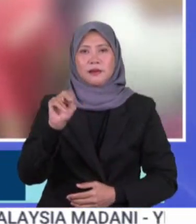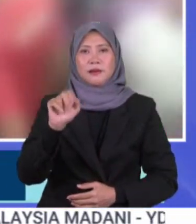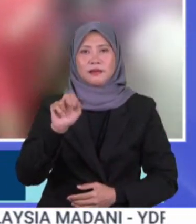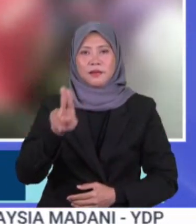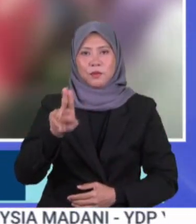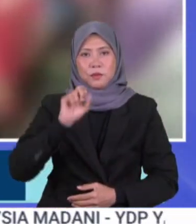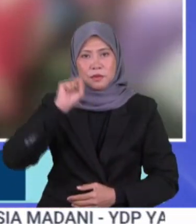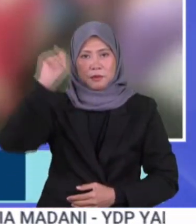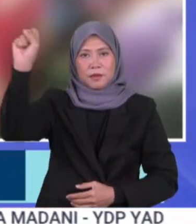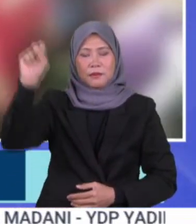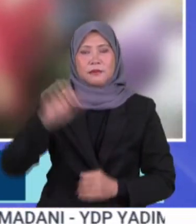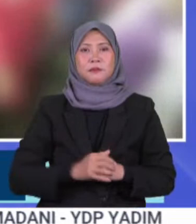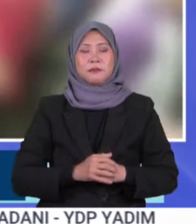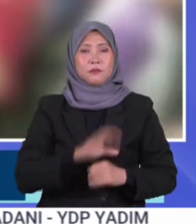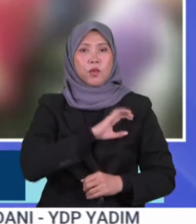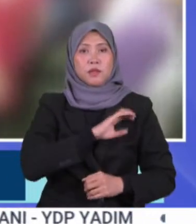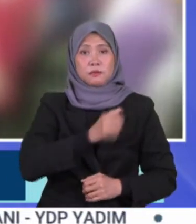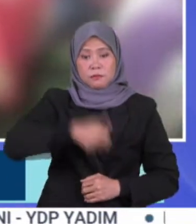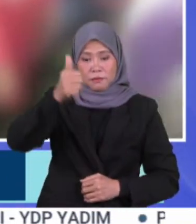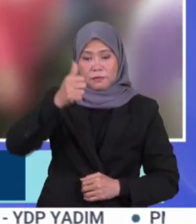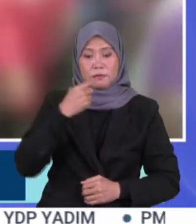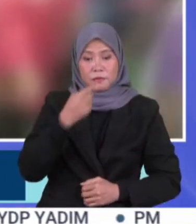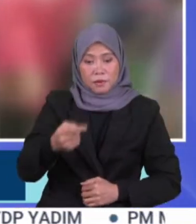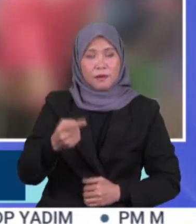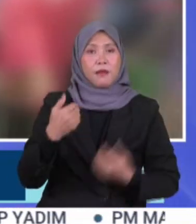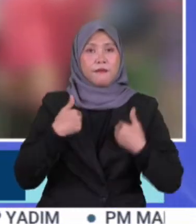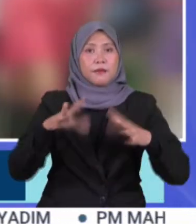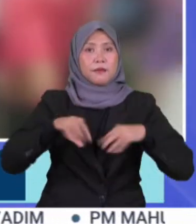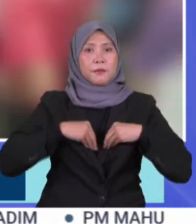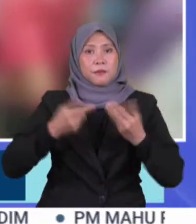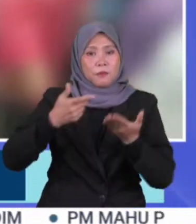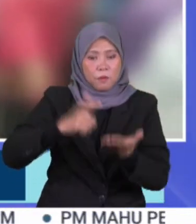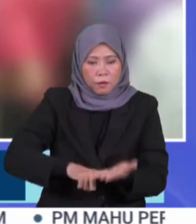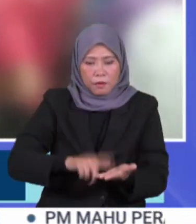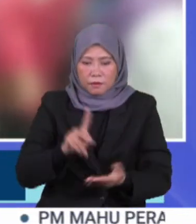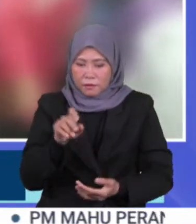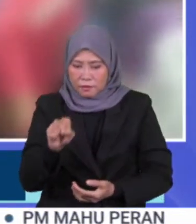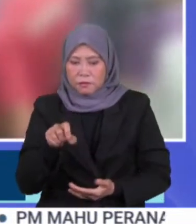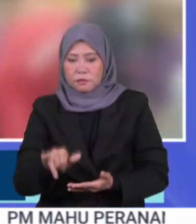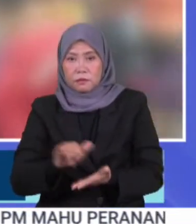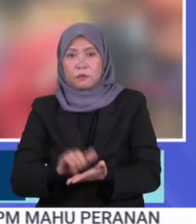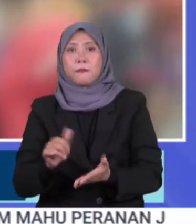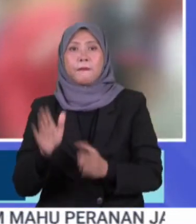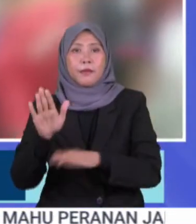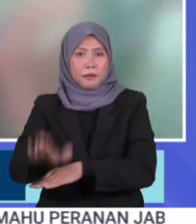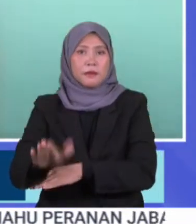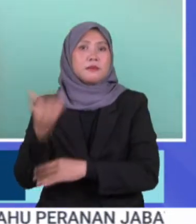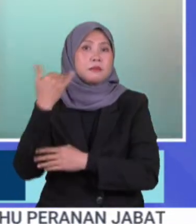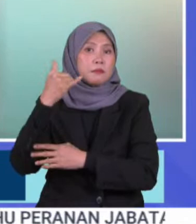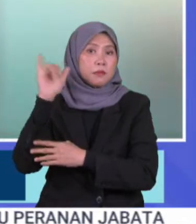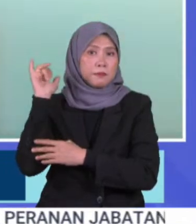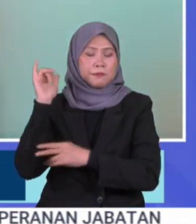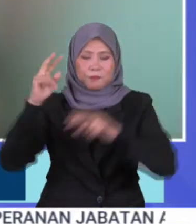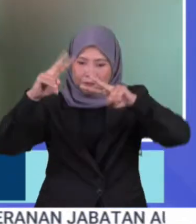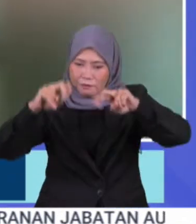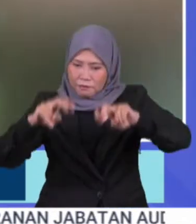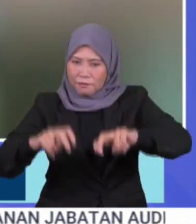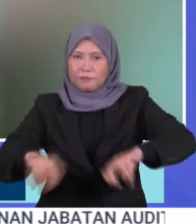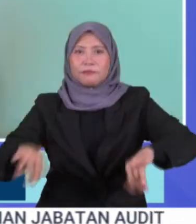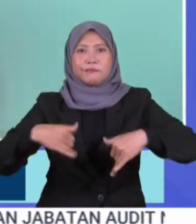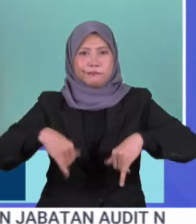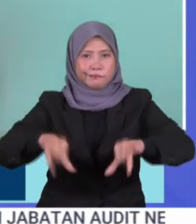Sabah Ketua Polis Daerah berkata pihaknya menerima laporan berkaitan kes berkenaan petang semalam Siasatan sedang